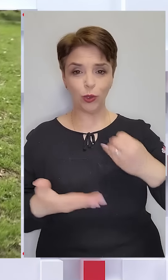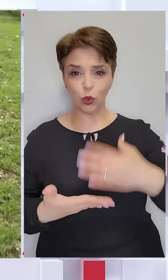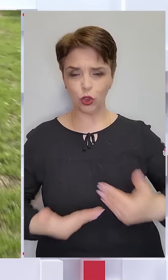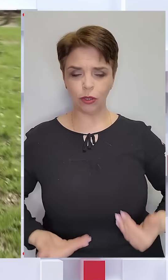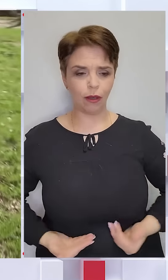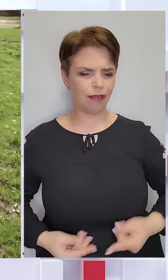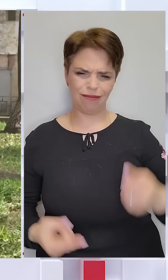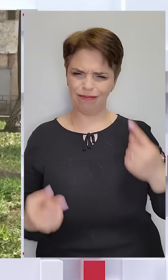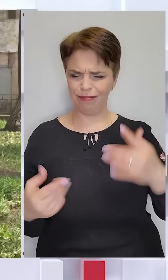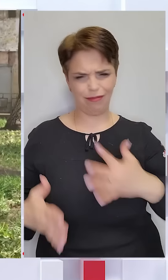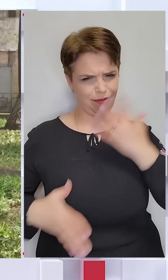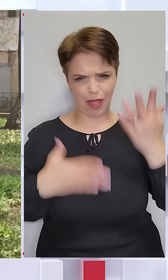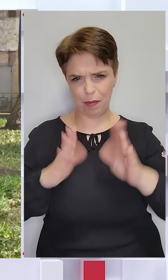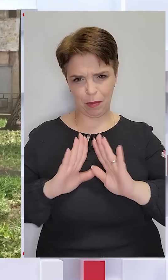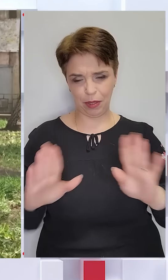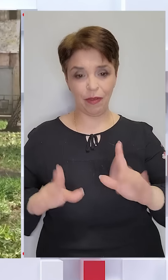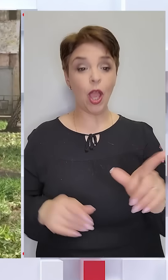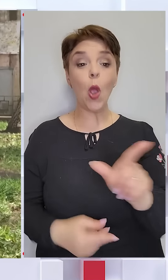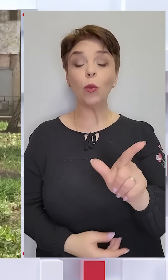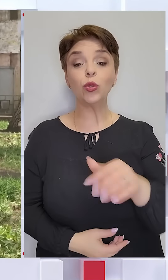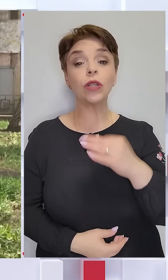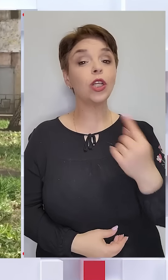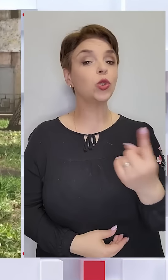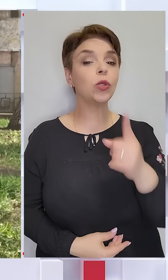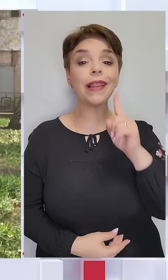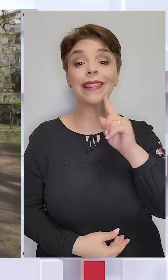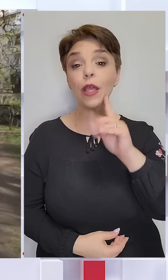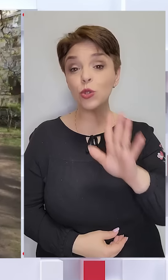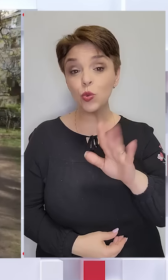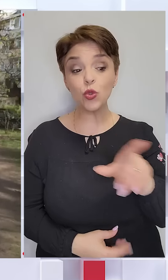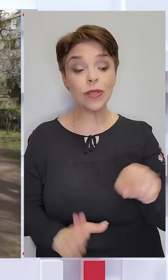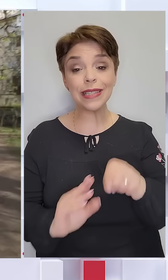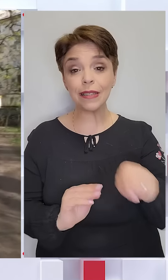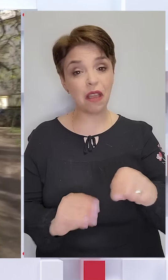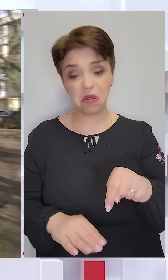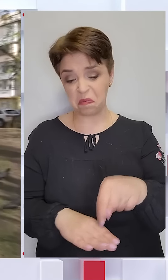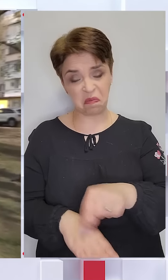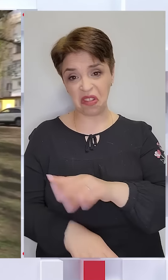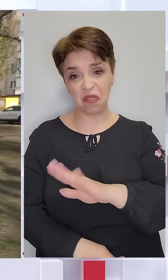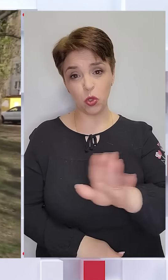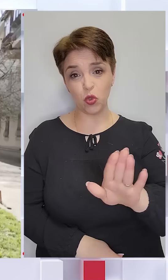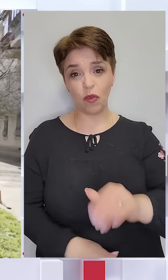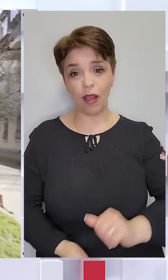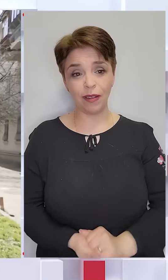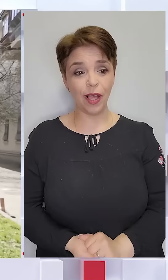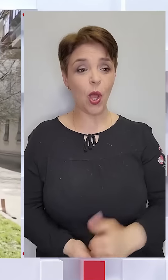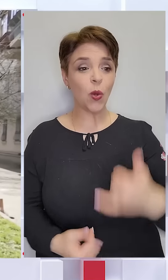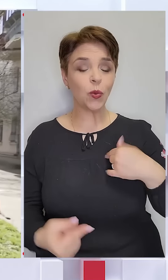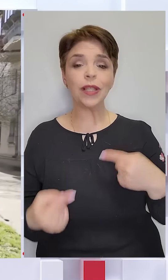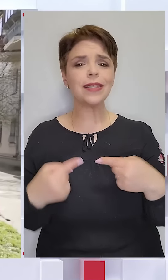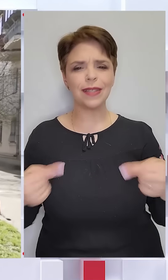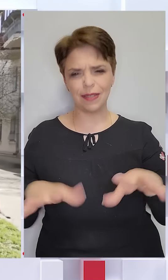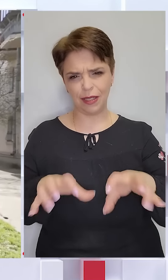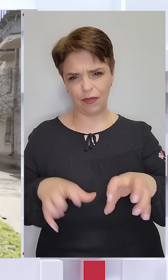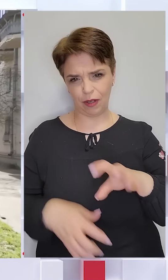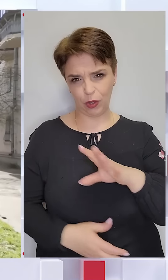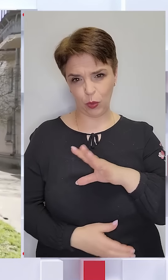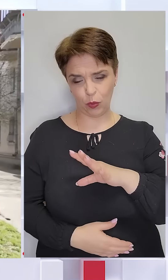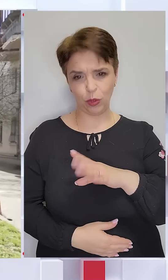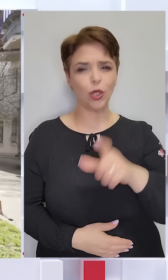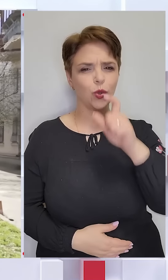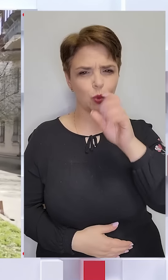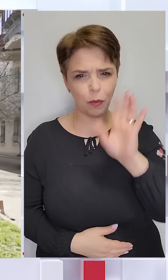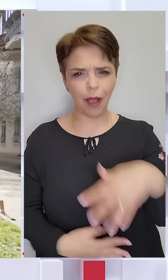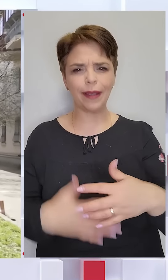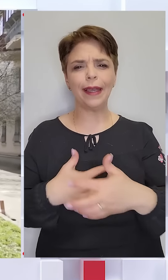зовсім не примхлива. І подружжя, каже, жодних незручностей з нею не відчуває. У нас різні тварини були. І